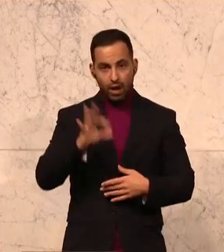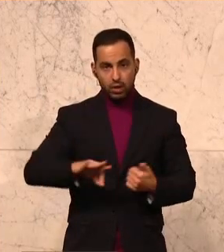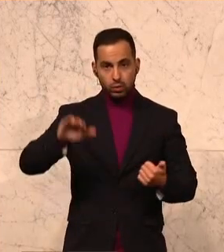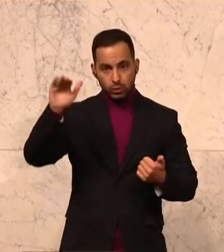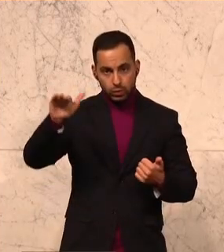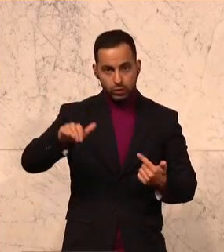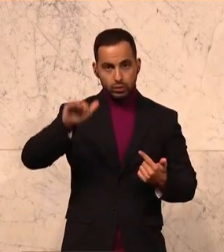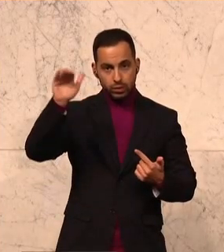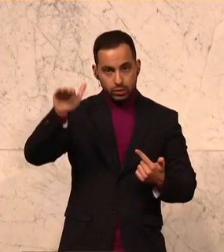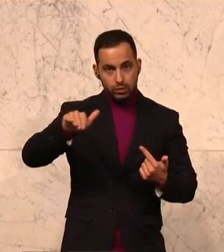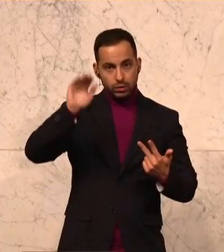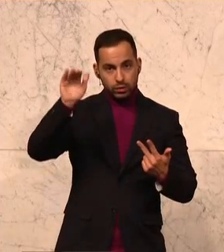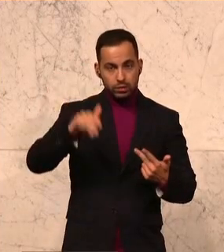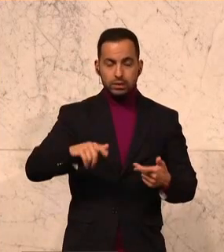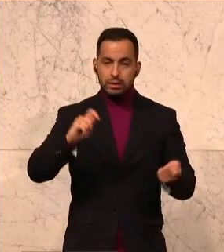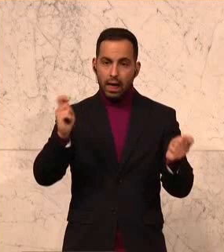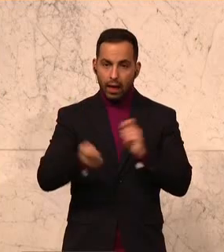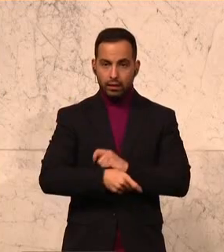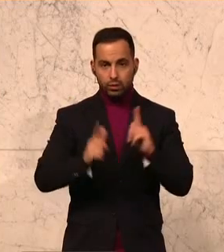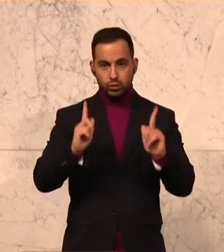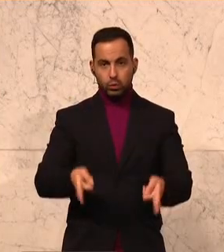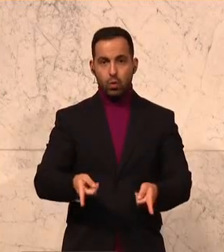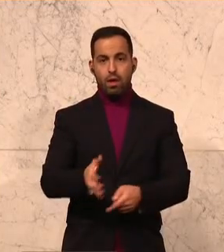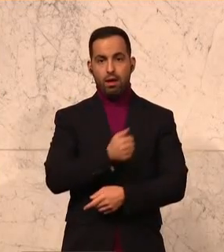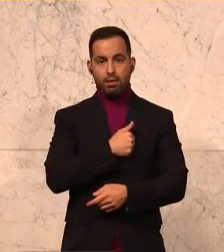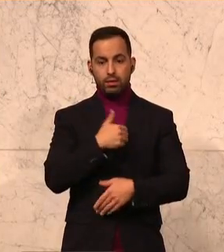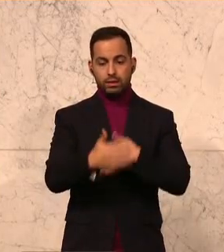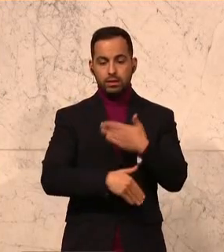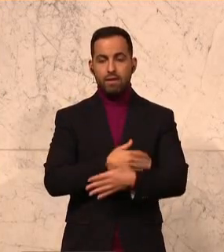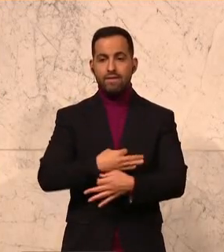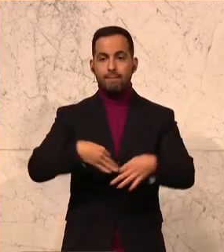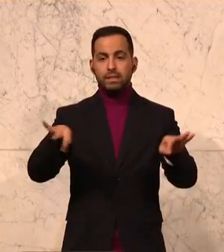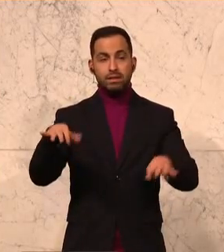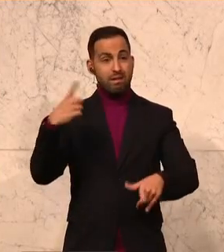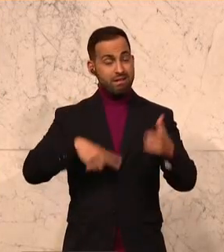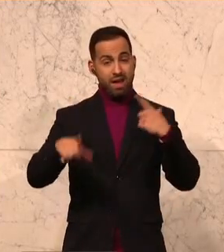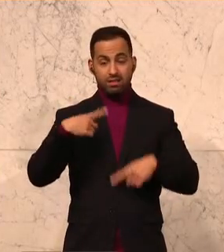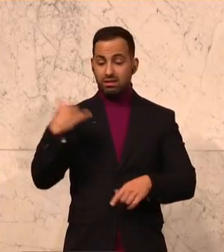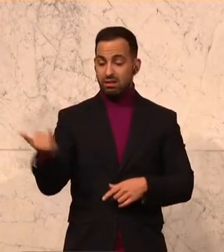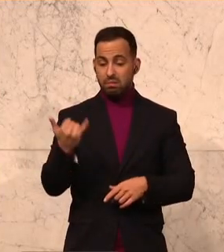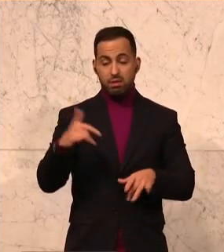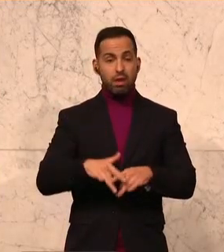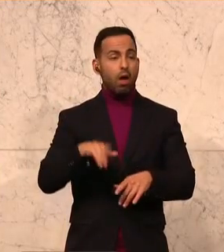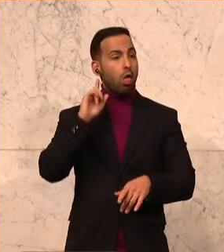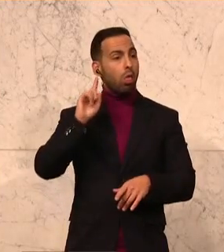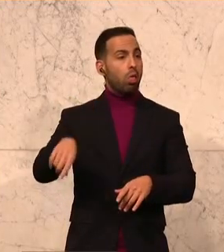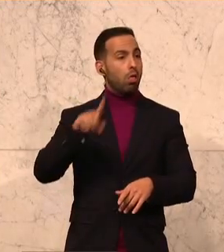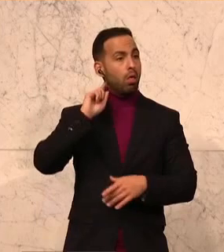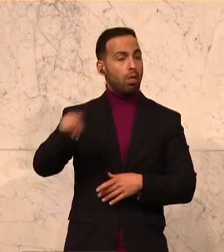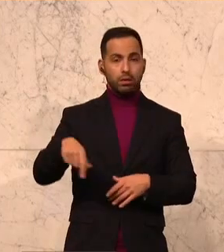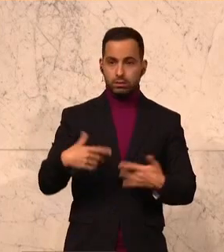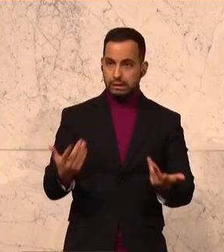getätigt, um das zu ändern, um dort etwas zu verbessern. Leider immer auf taube Ohren gestoßen.